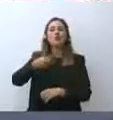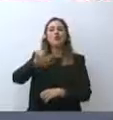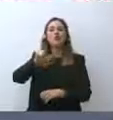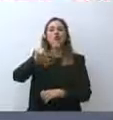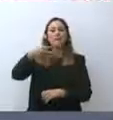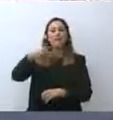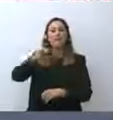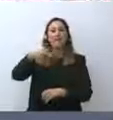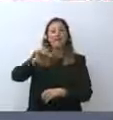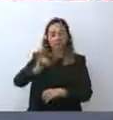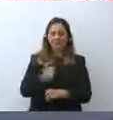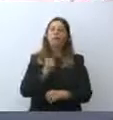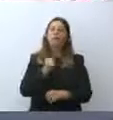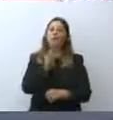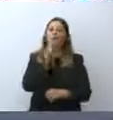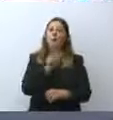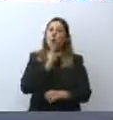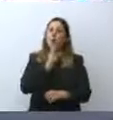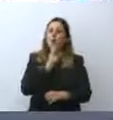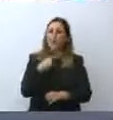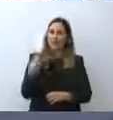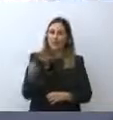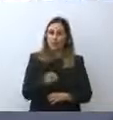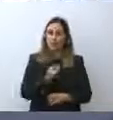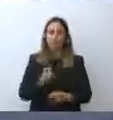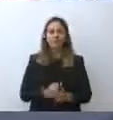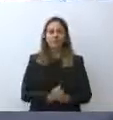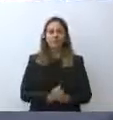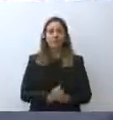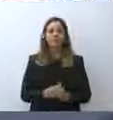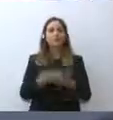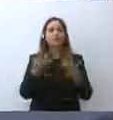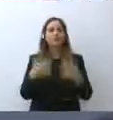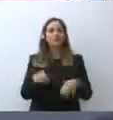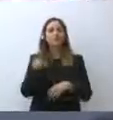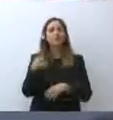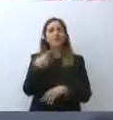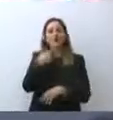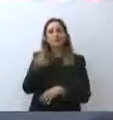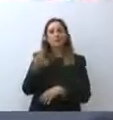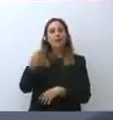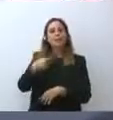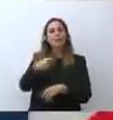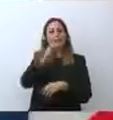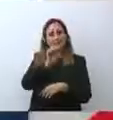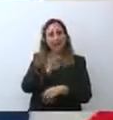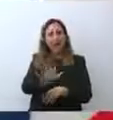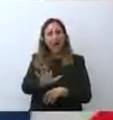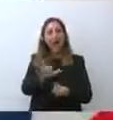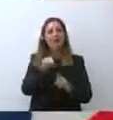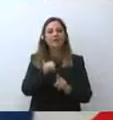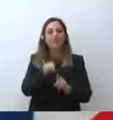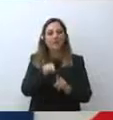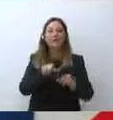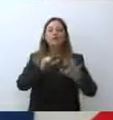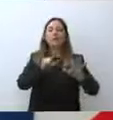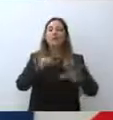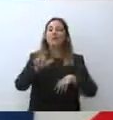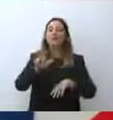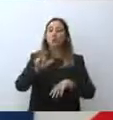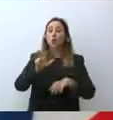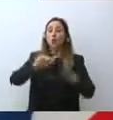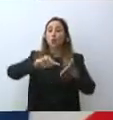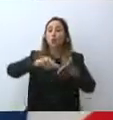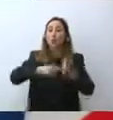Buon pomeriggio. Come ha detto il Presidente Draghi, 78 milioni